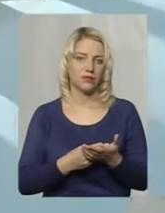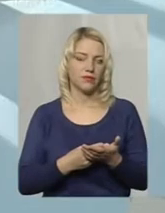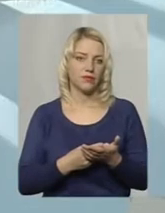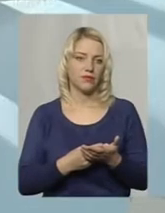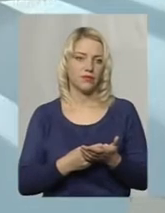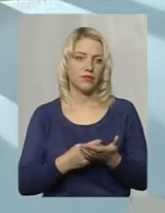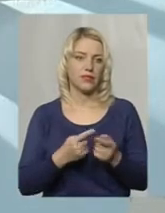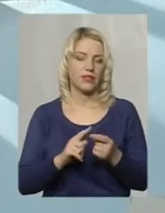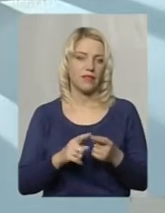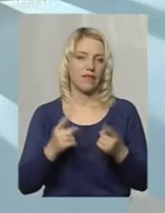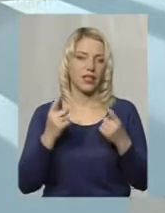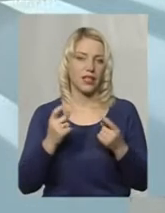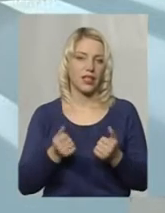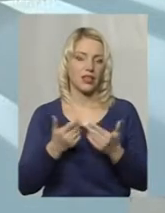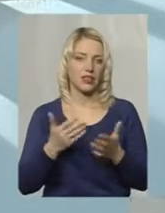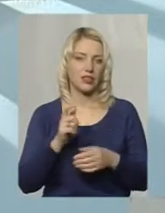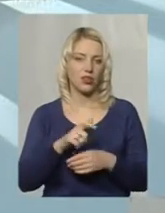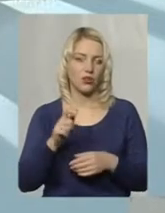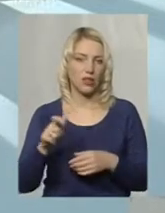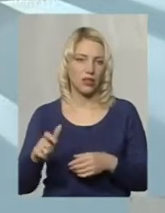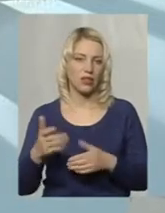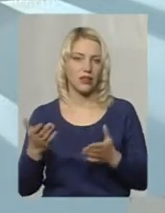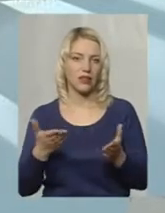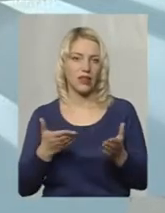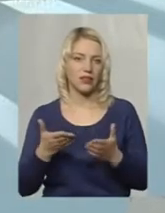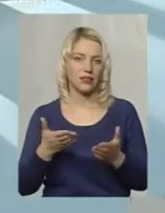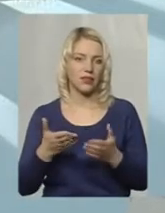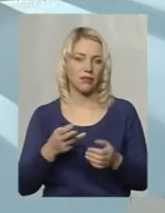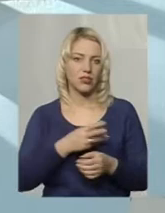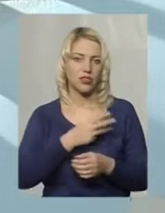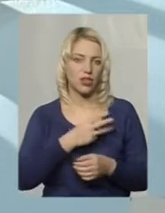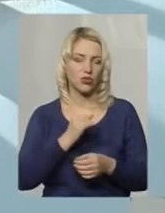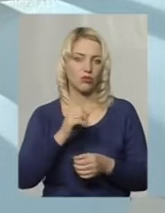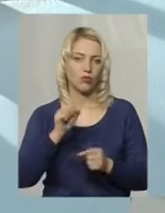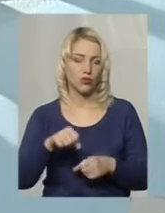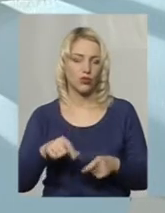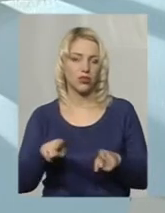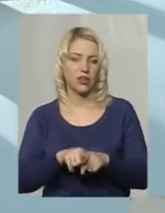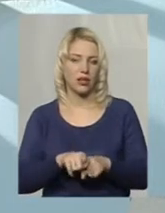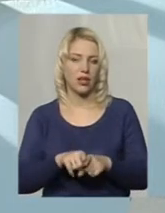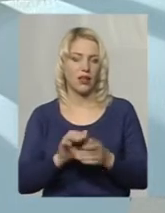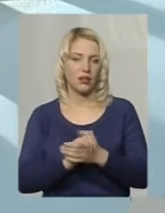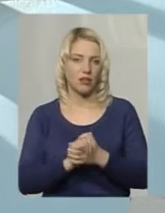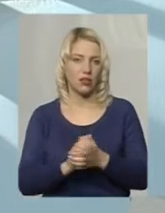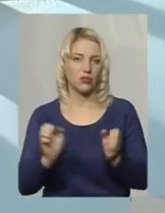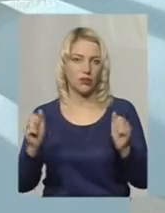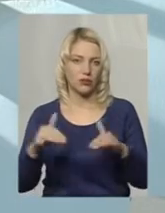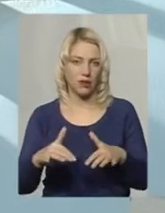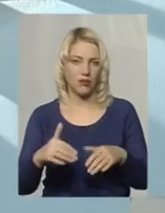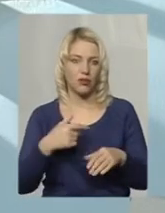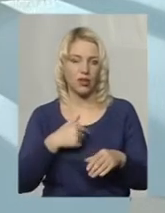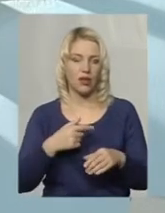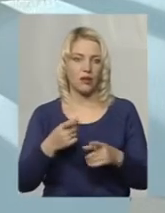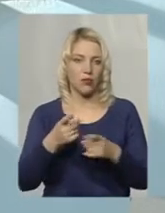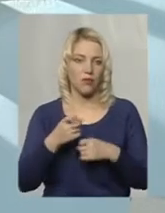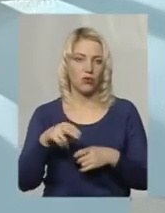досить велика кількість громадян, які бажають і можуть, таким чином, мирно зібравшись, перевернути до